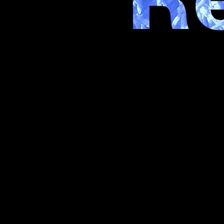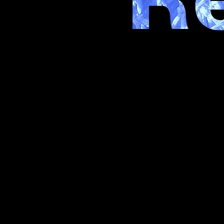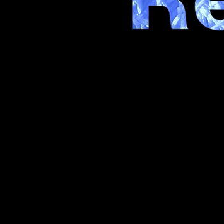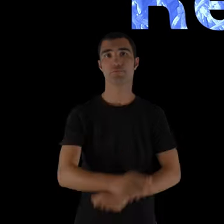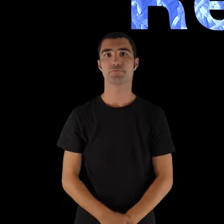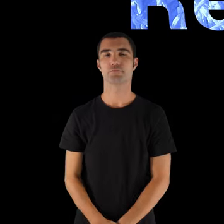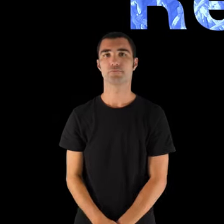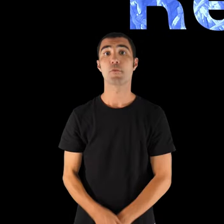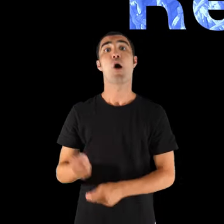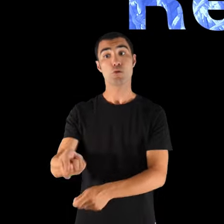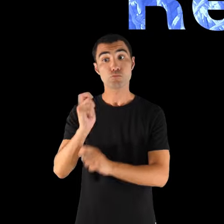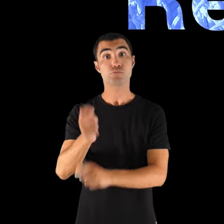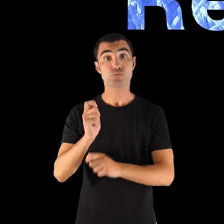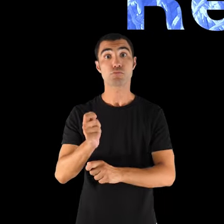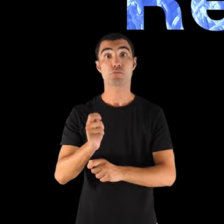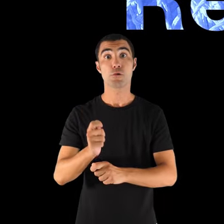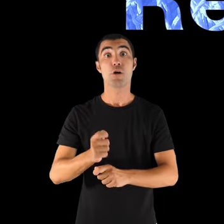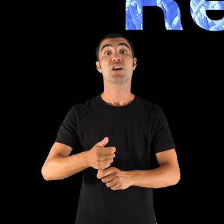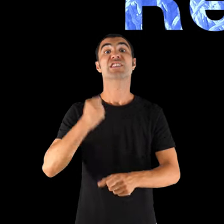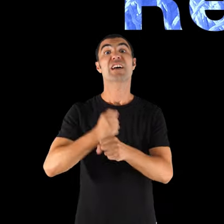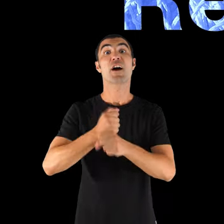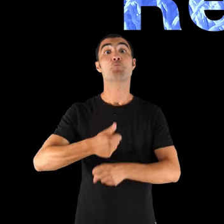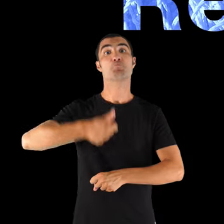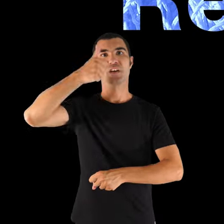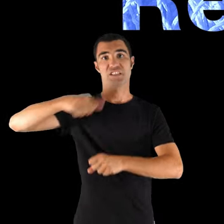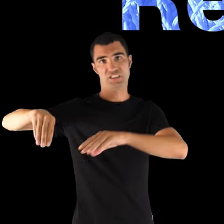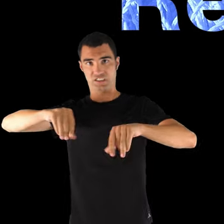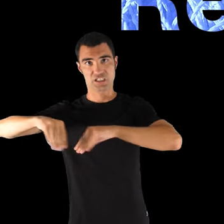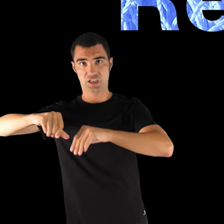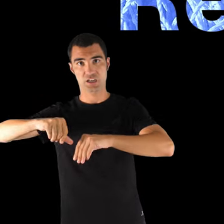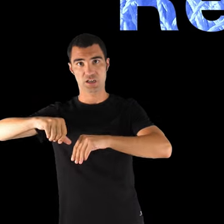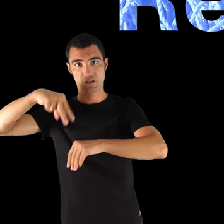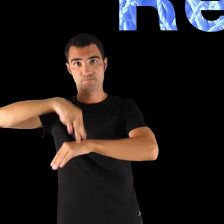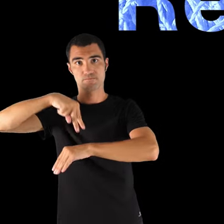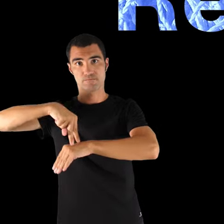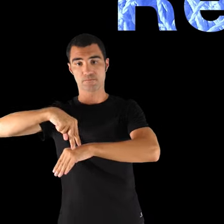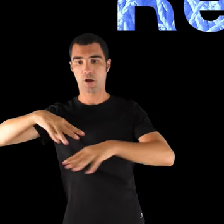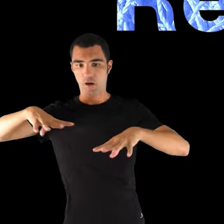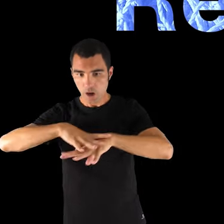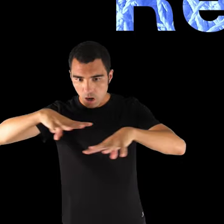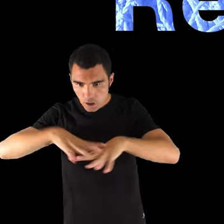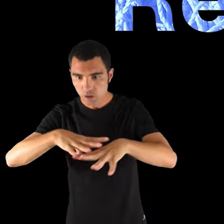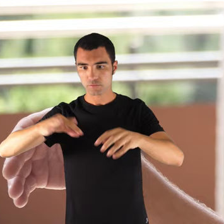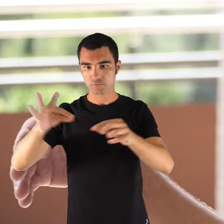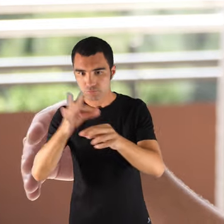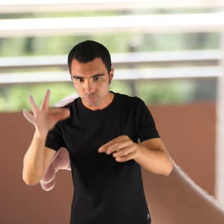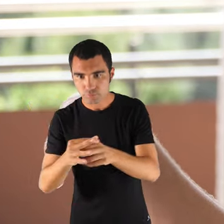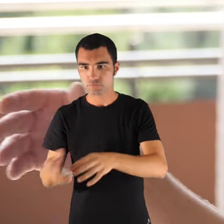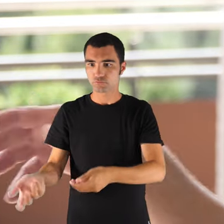que no té més feina en terra que a la mà. A l'hora de massa xerxes, a l'hora de doblar-les,